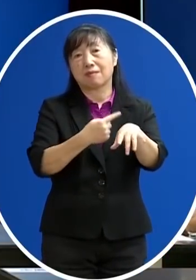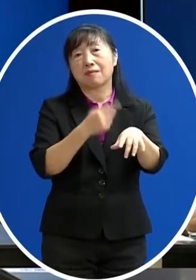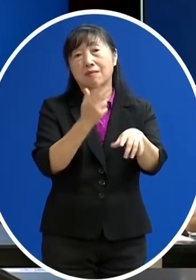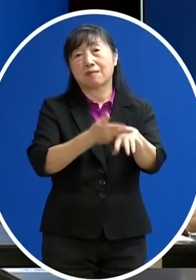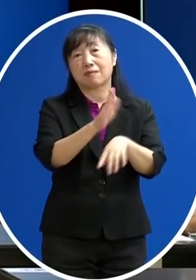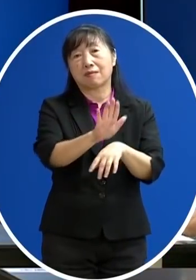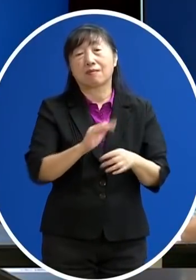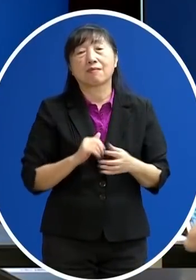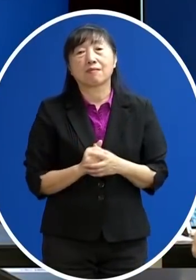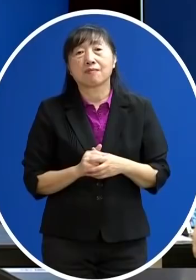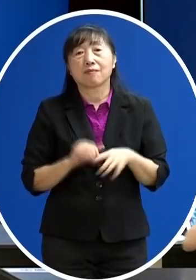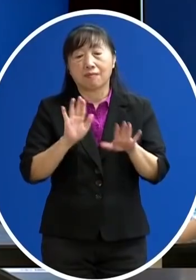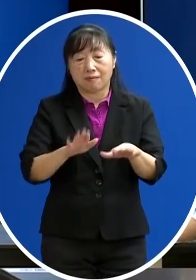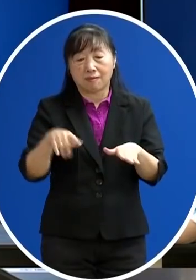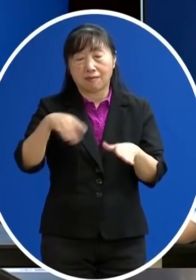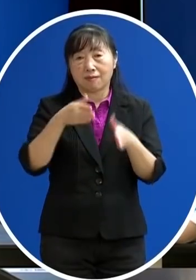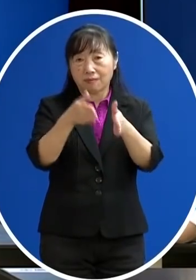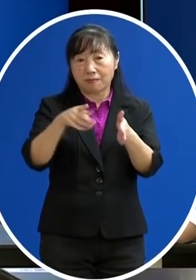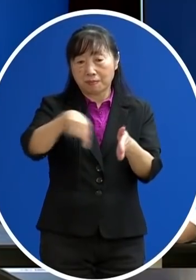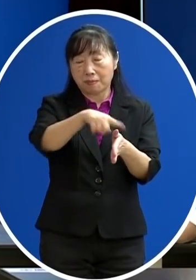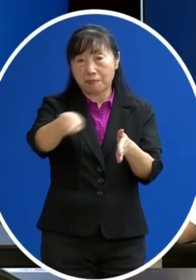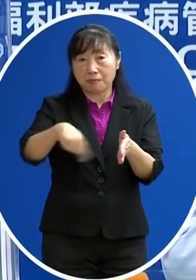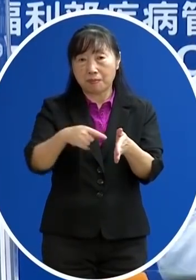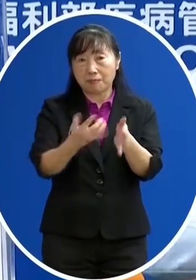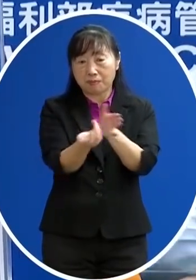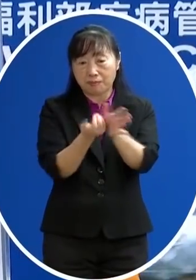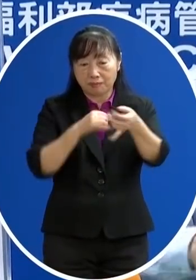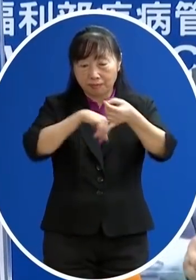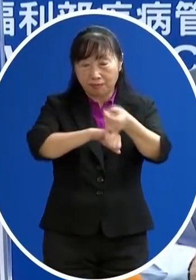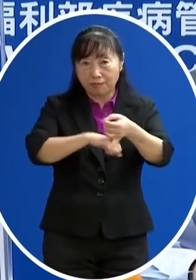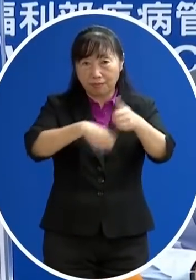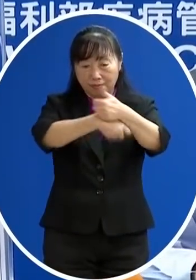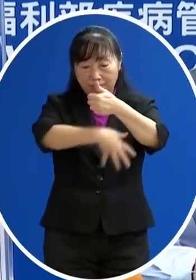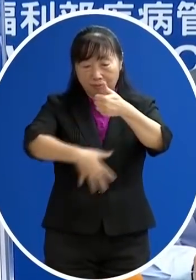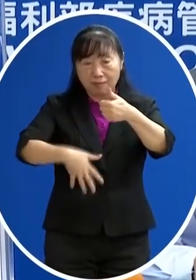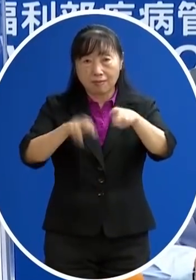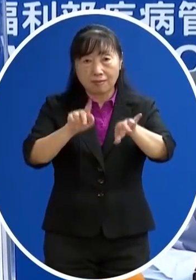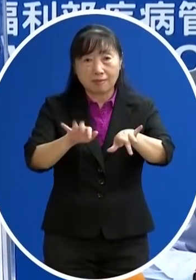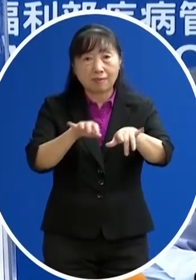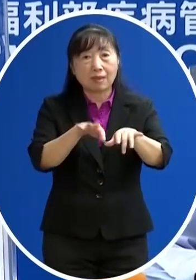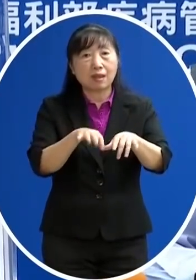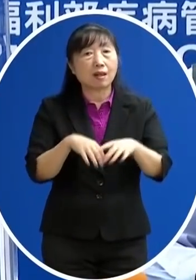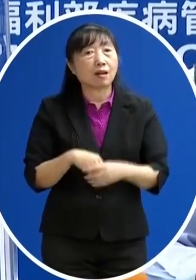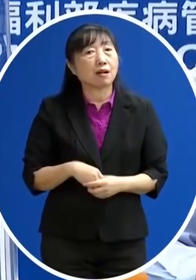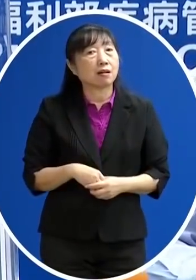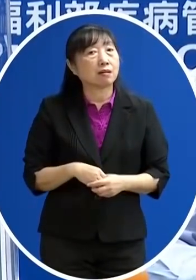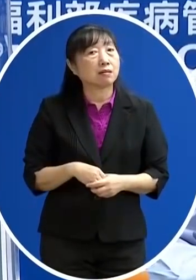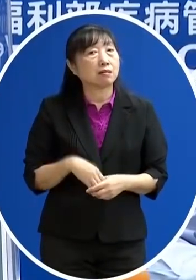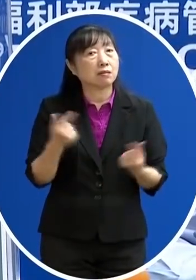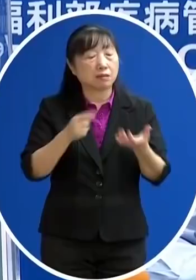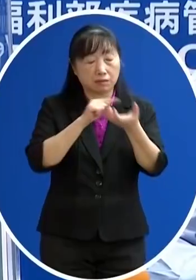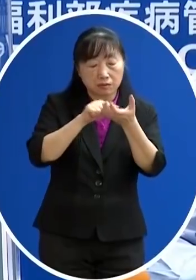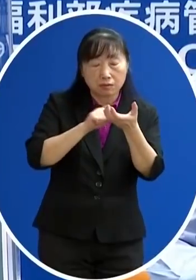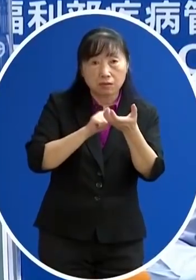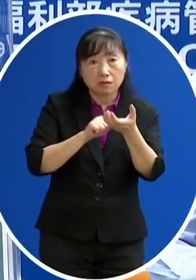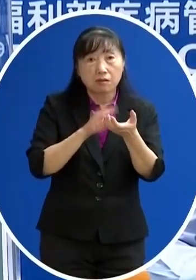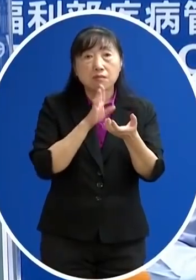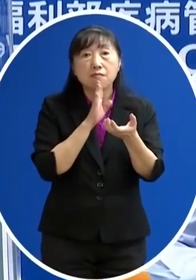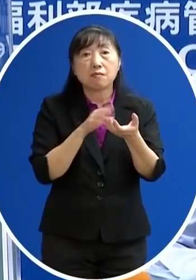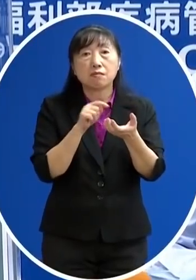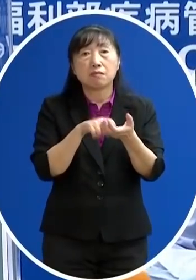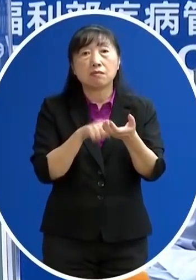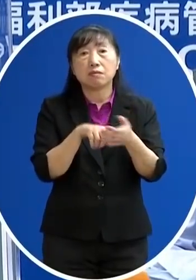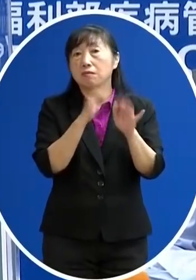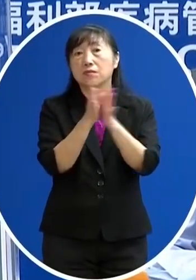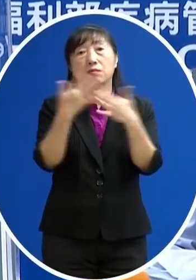在 曾經在這一批的時候這個預約系統就是我們在那個等於是在手機 各方面這樣預約系統 現在